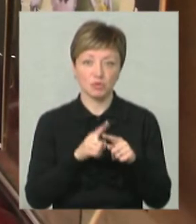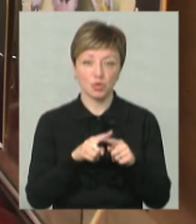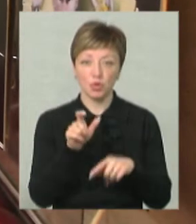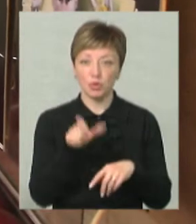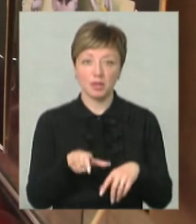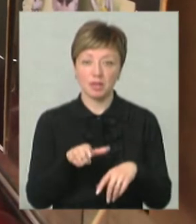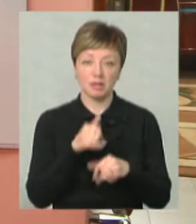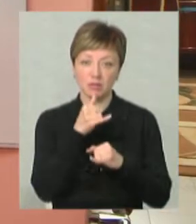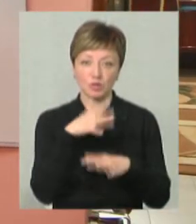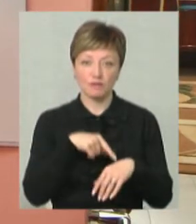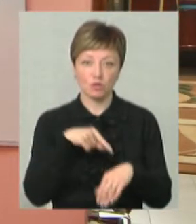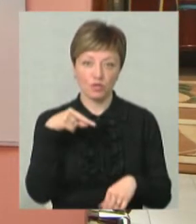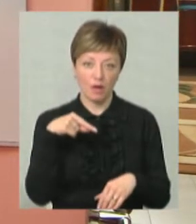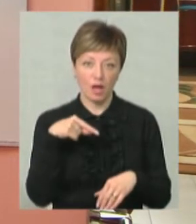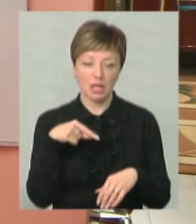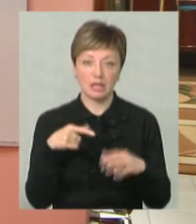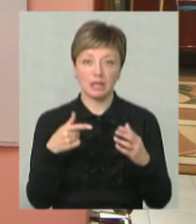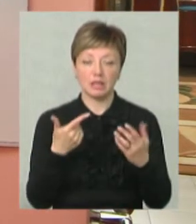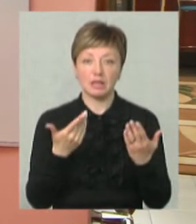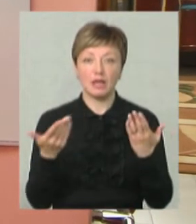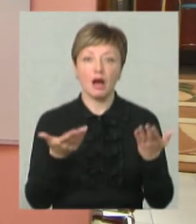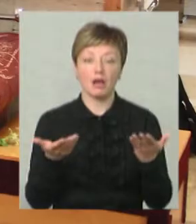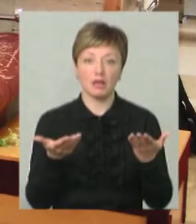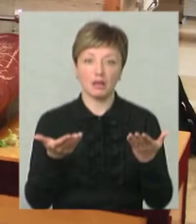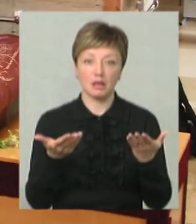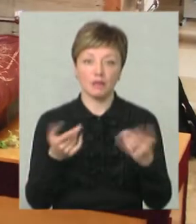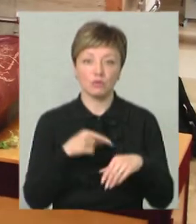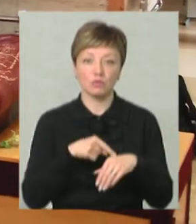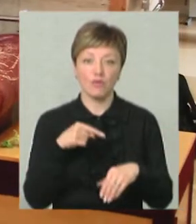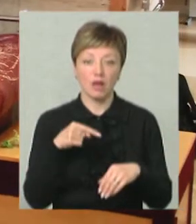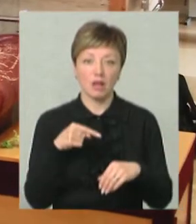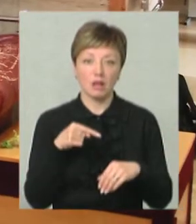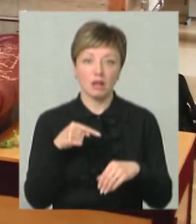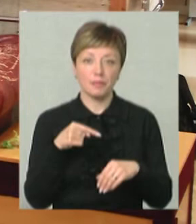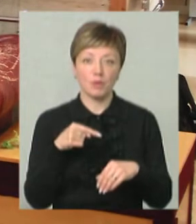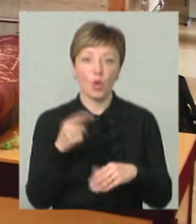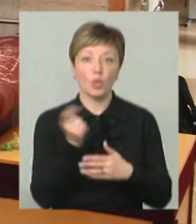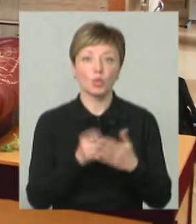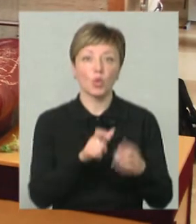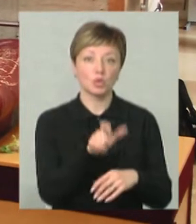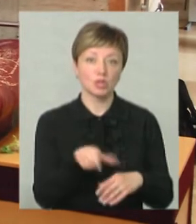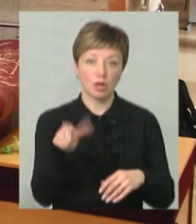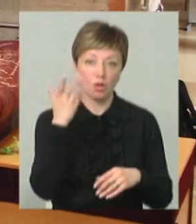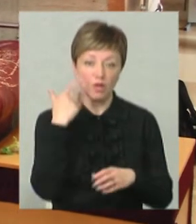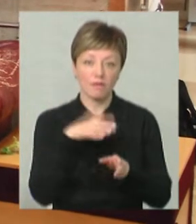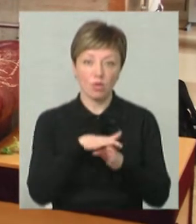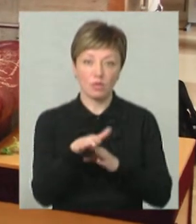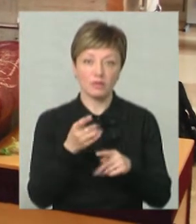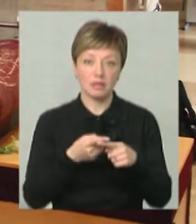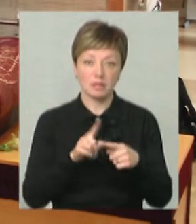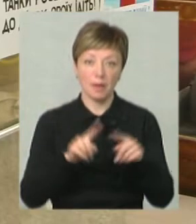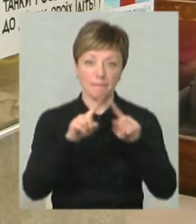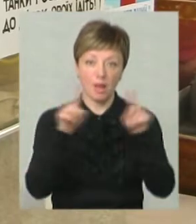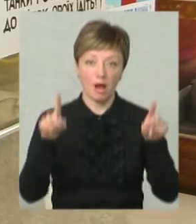не зможе відчувати тих відчуттів, які відчували художники, коли виконували цей